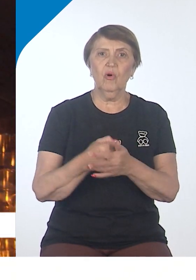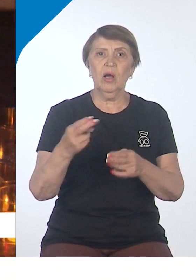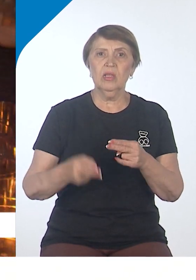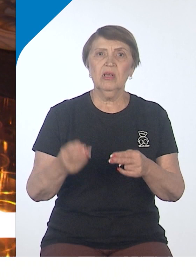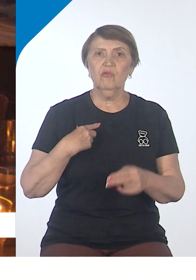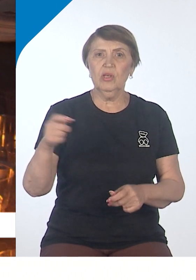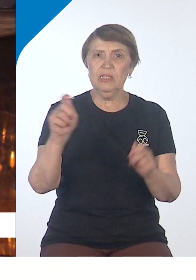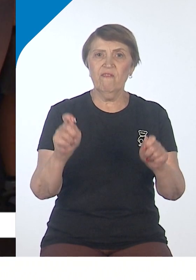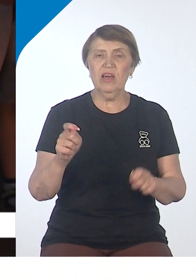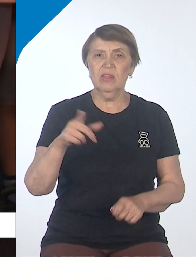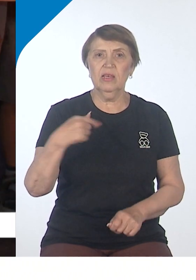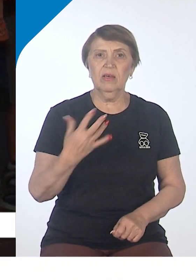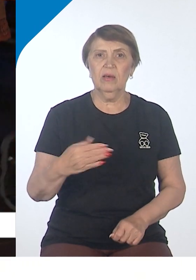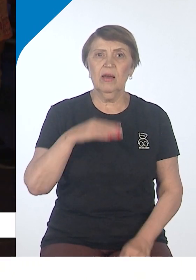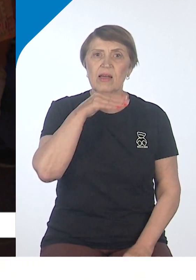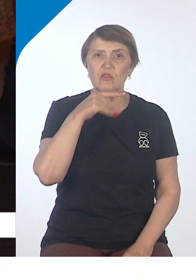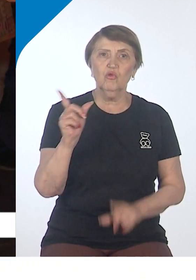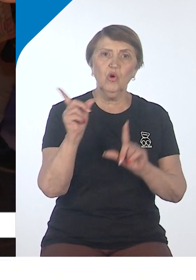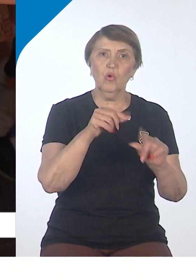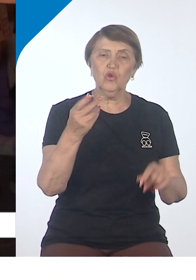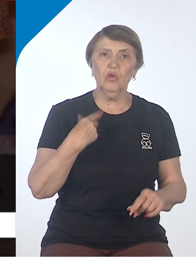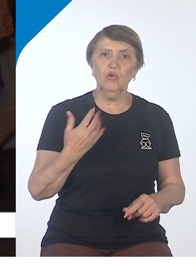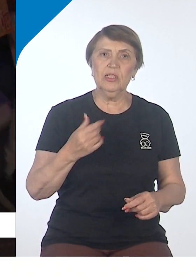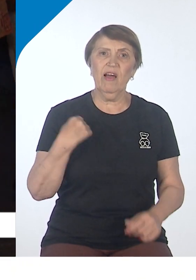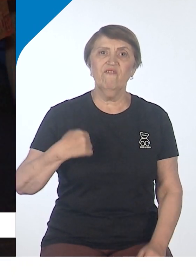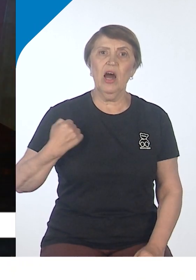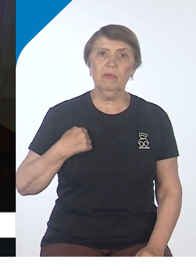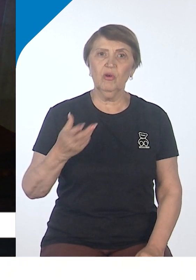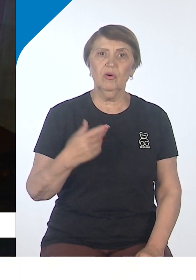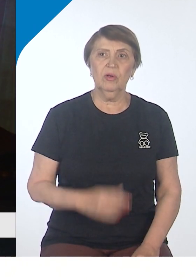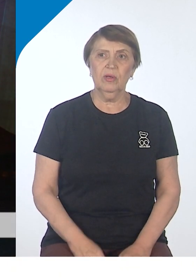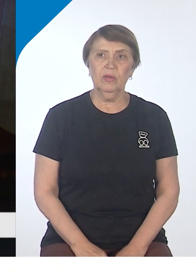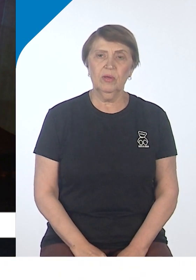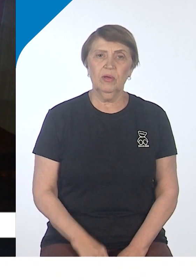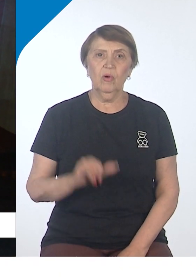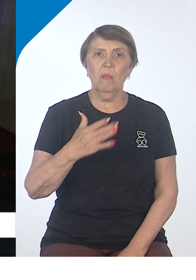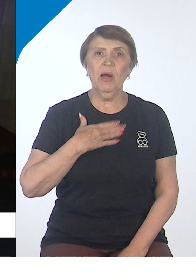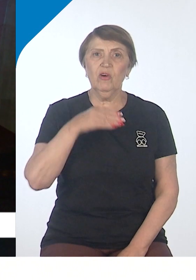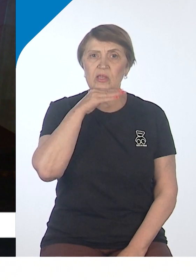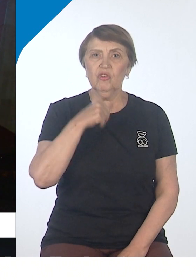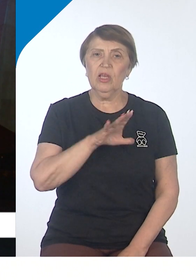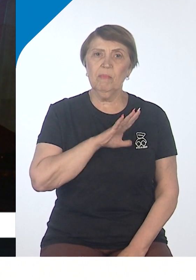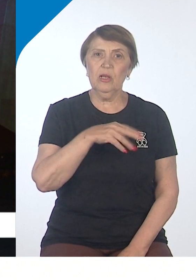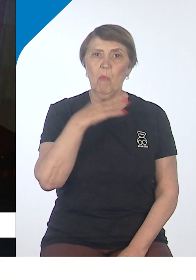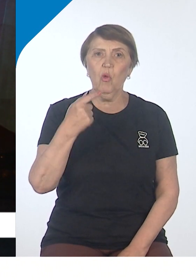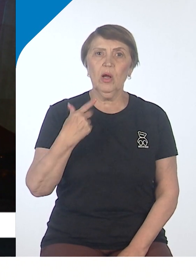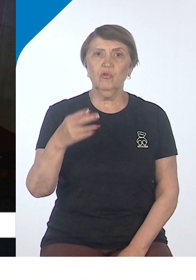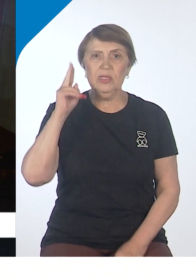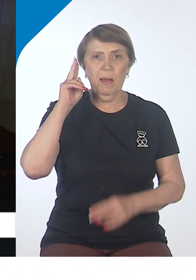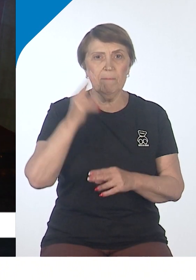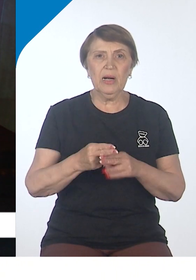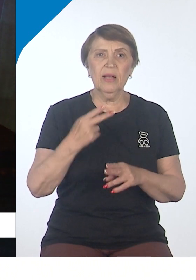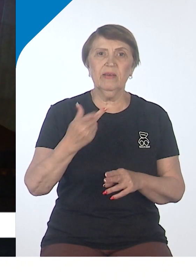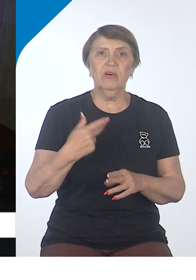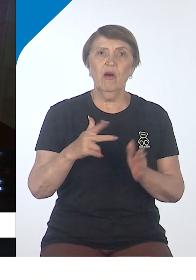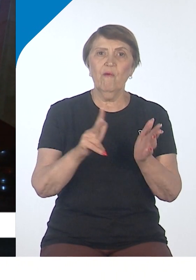и сразу же автоматически после армии пошел на войну. Вот. У моего дедушки были много братьев. Их